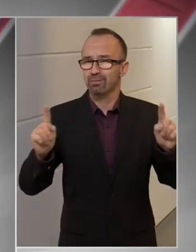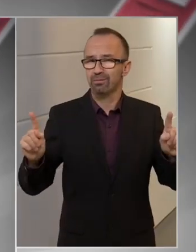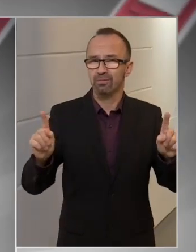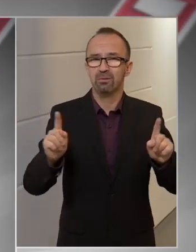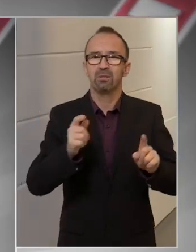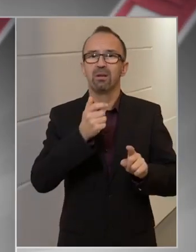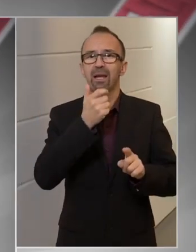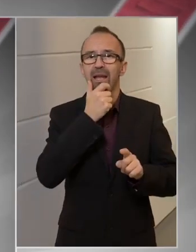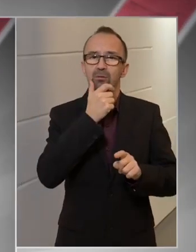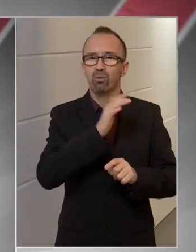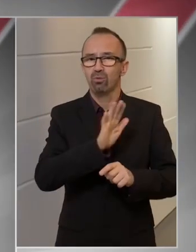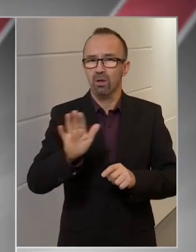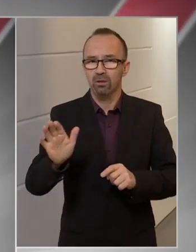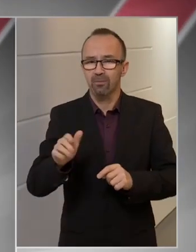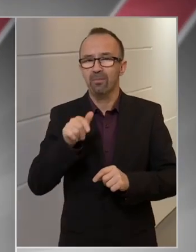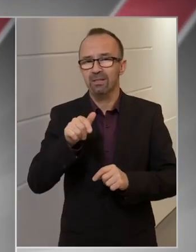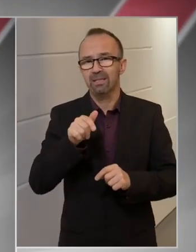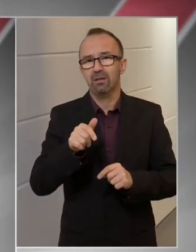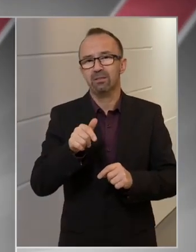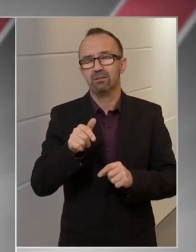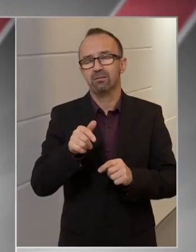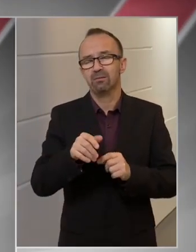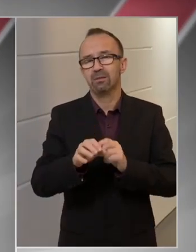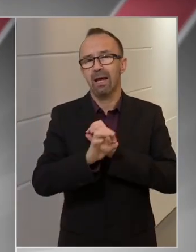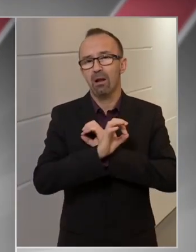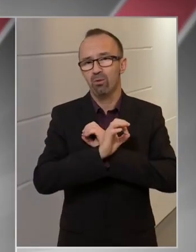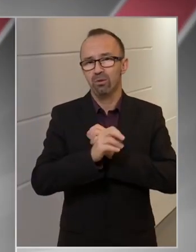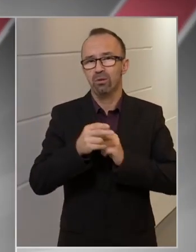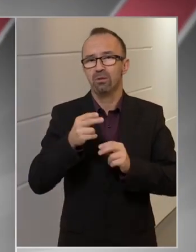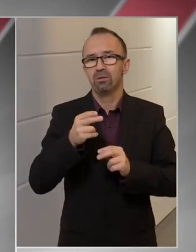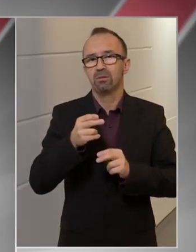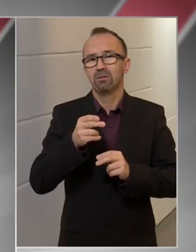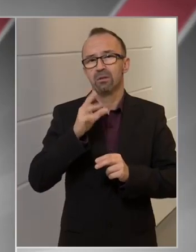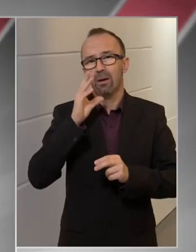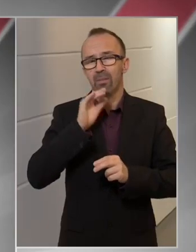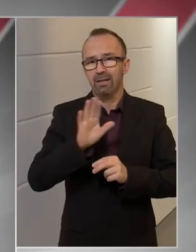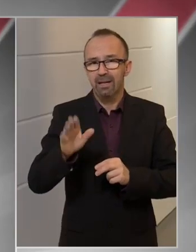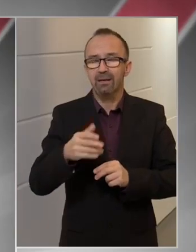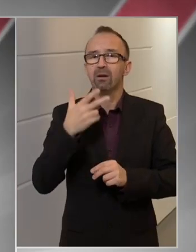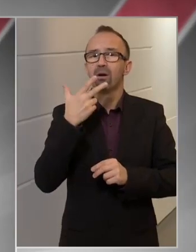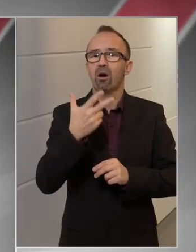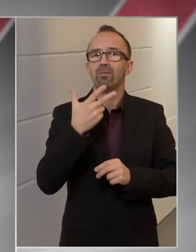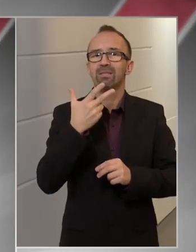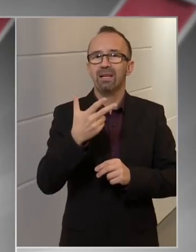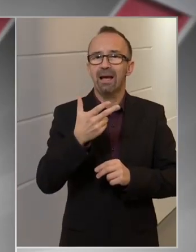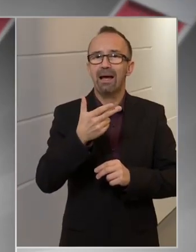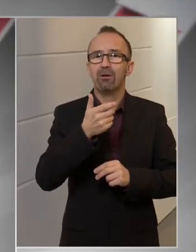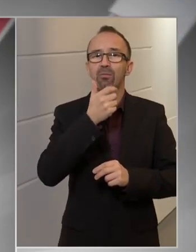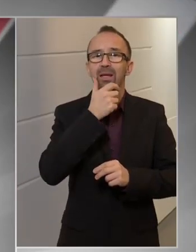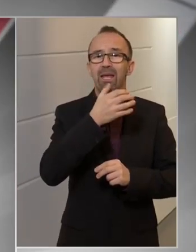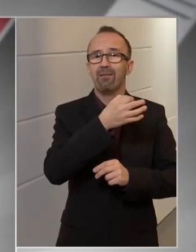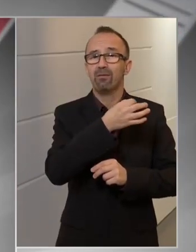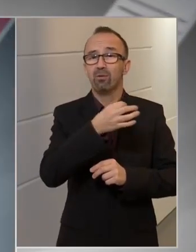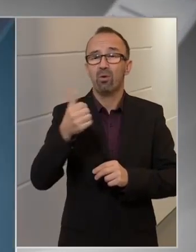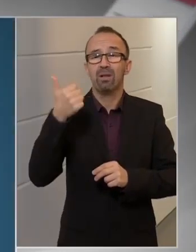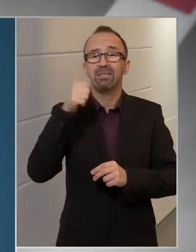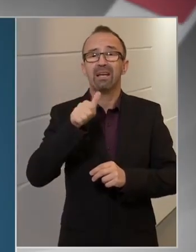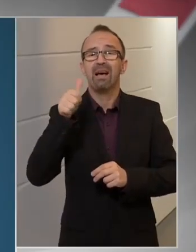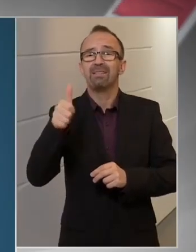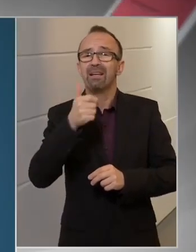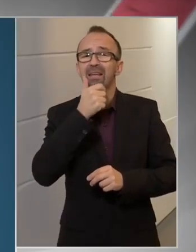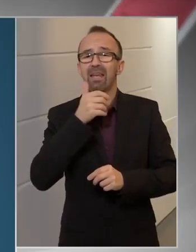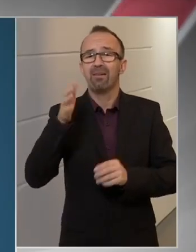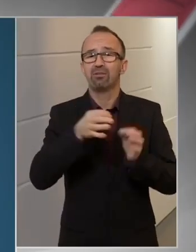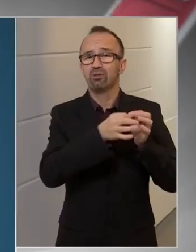az életkoruk ezeknek az elhúnytaknak, hiszen 33 évtől 101 éves